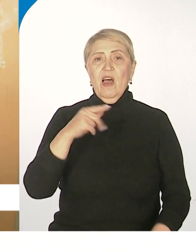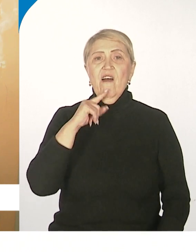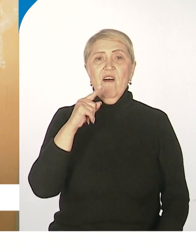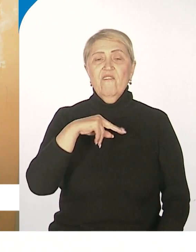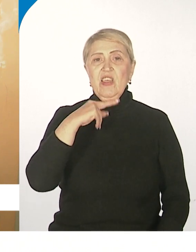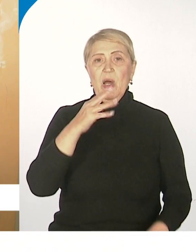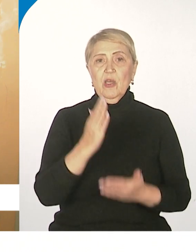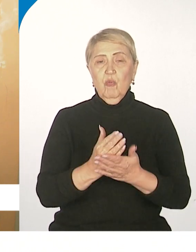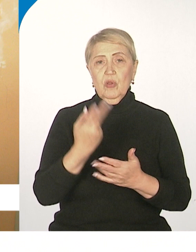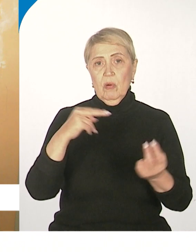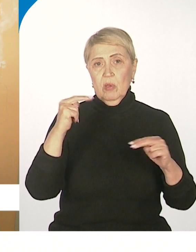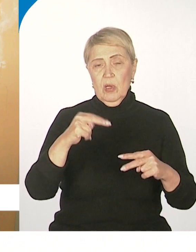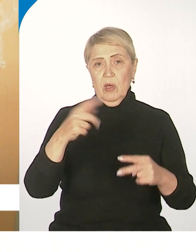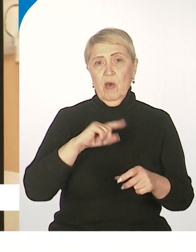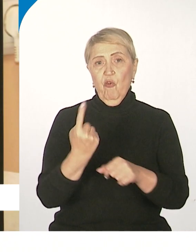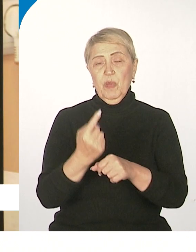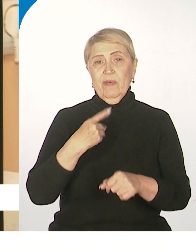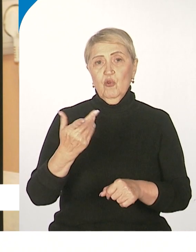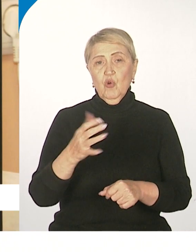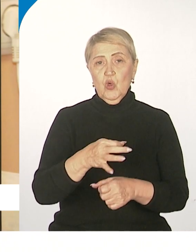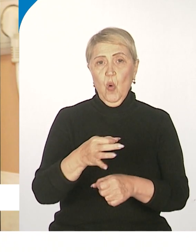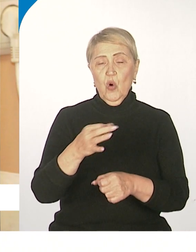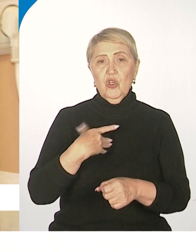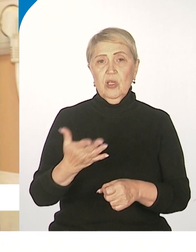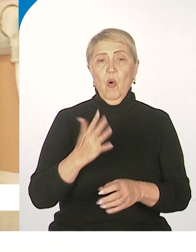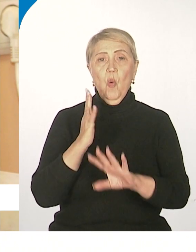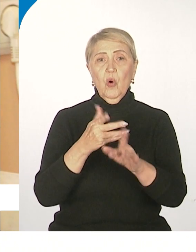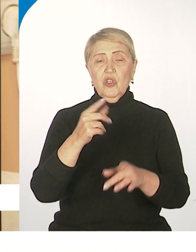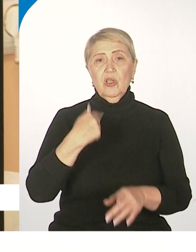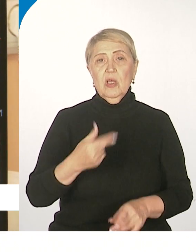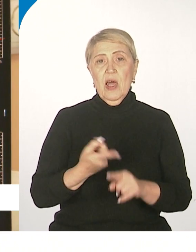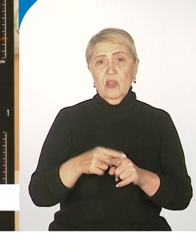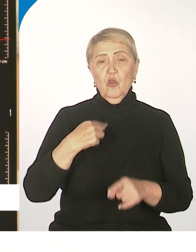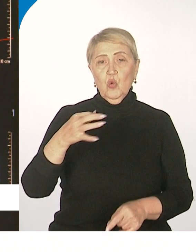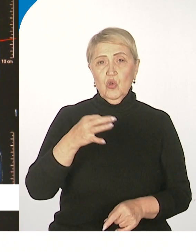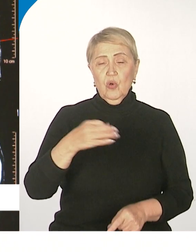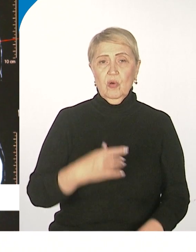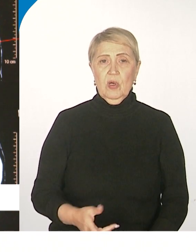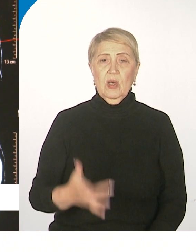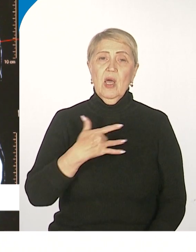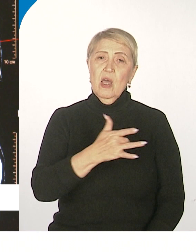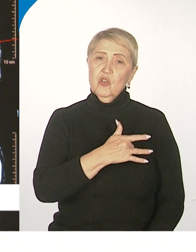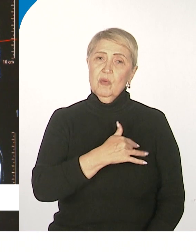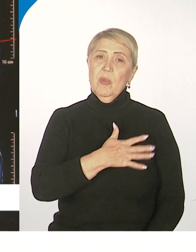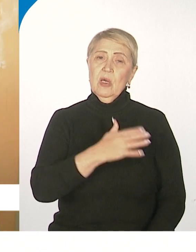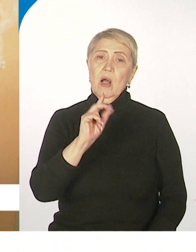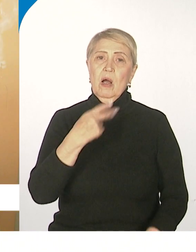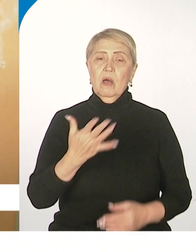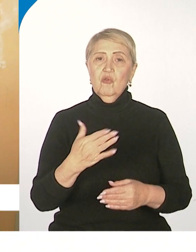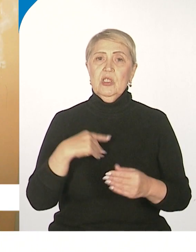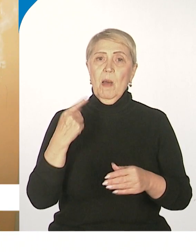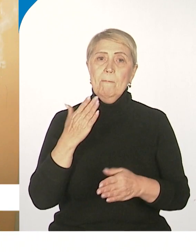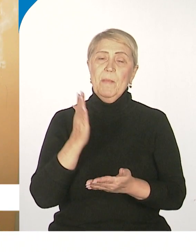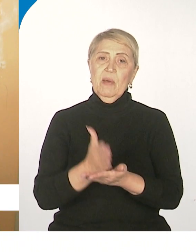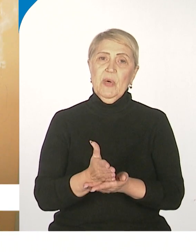будет сконцентрировано в первую очередь на вот эту зону. Здесь уже имеются признаки инсульта ишемического, как прямые, так и косвенные. Например,